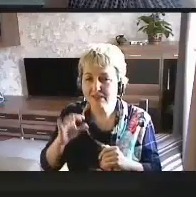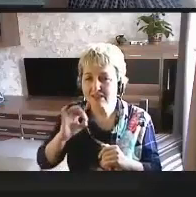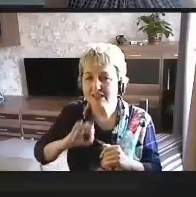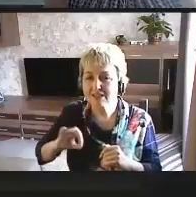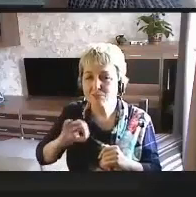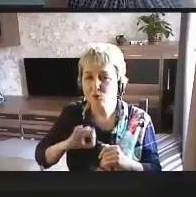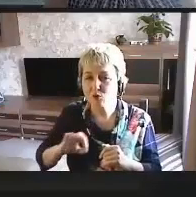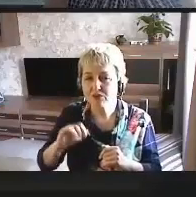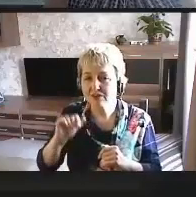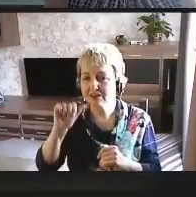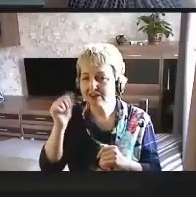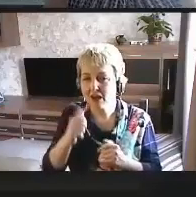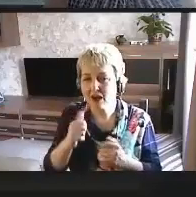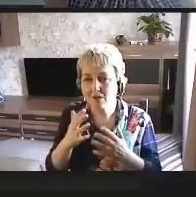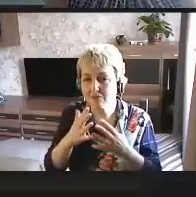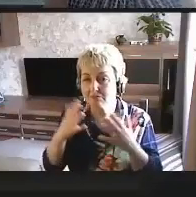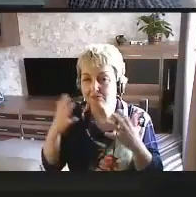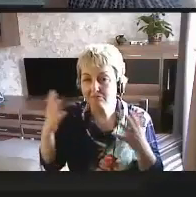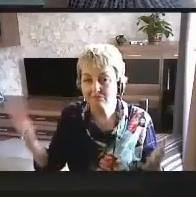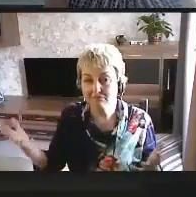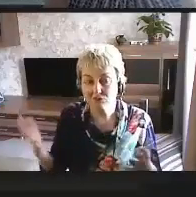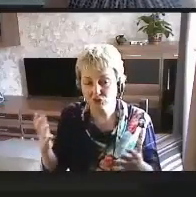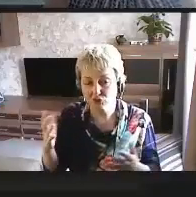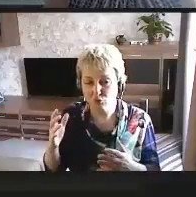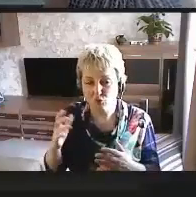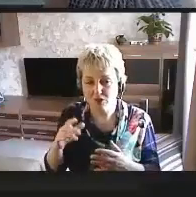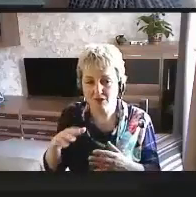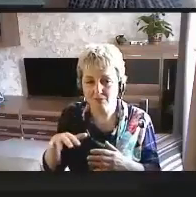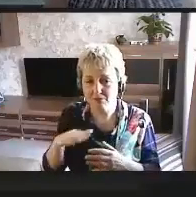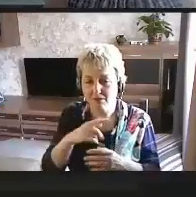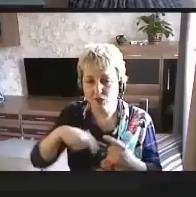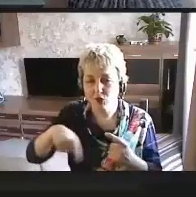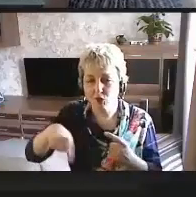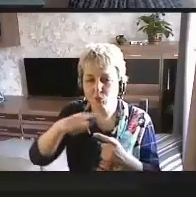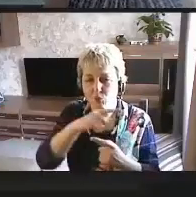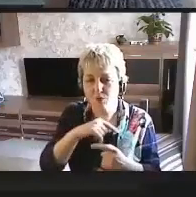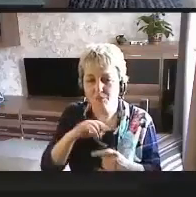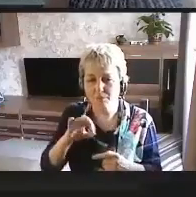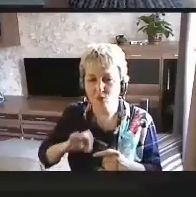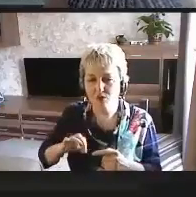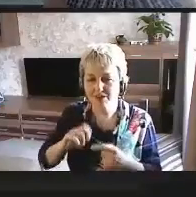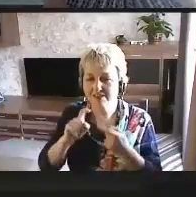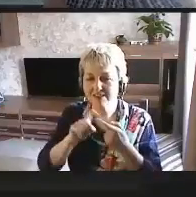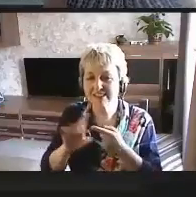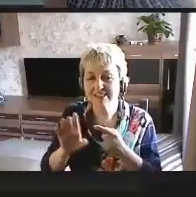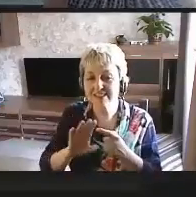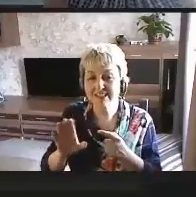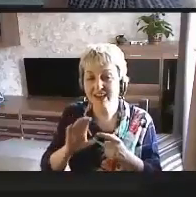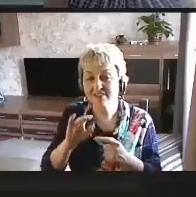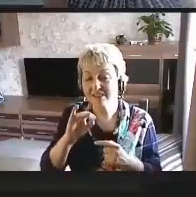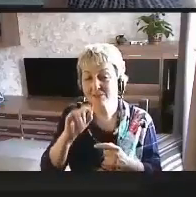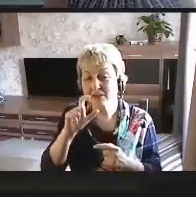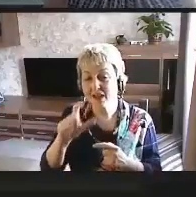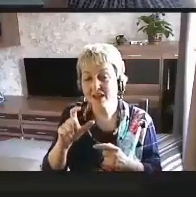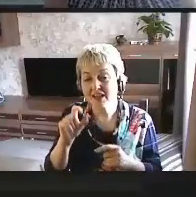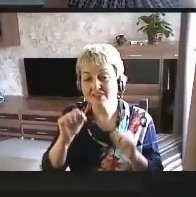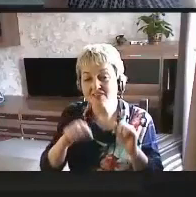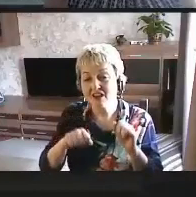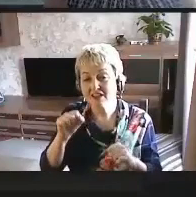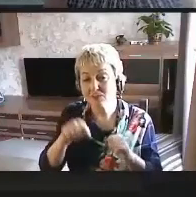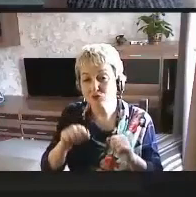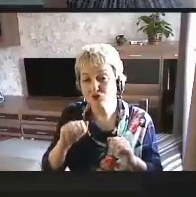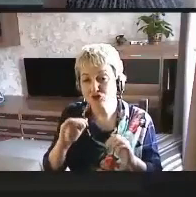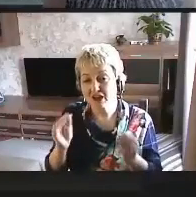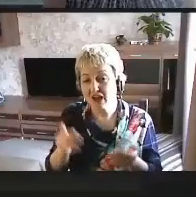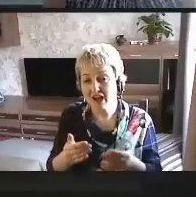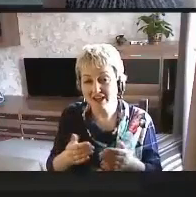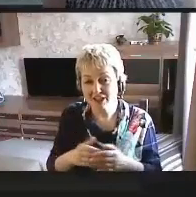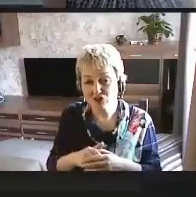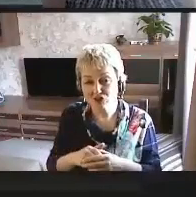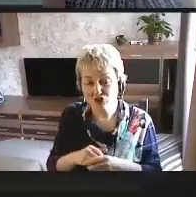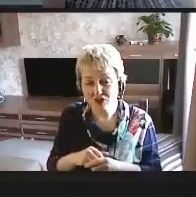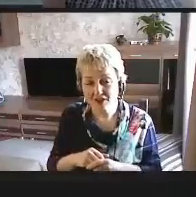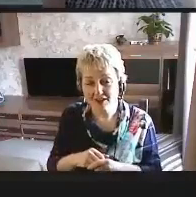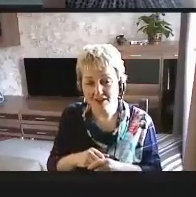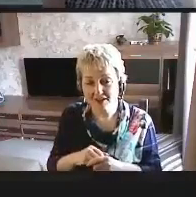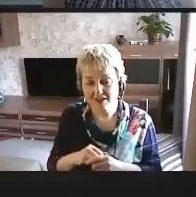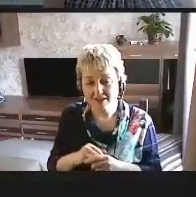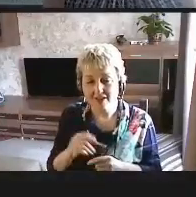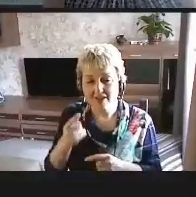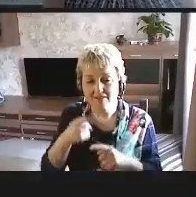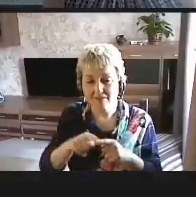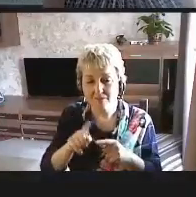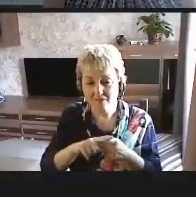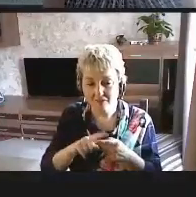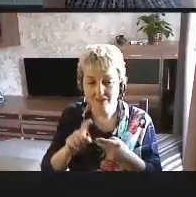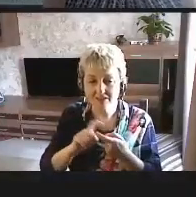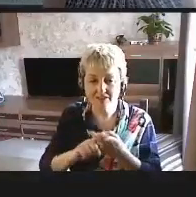самым широким кругом пользователей, вне зависимости от их возможных ограничений. В этой